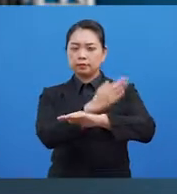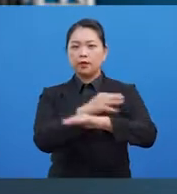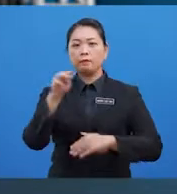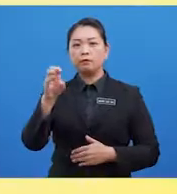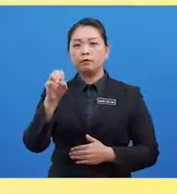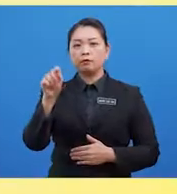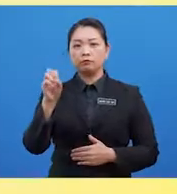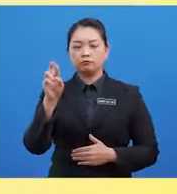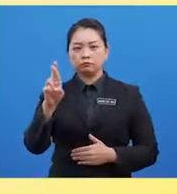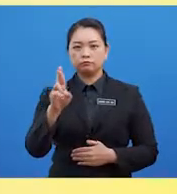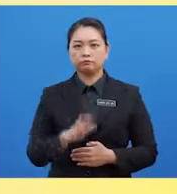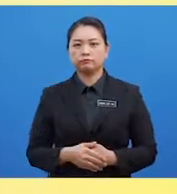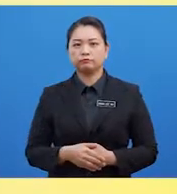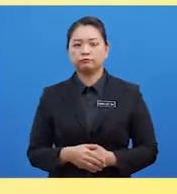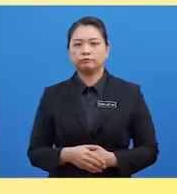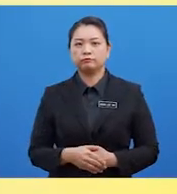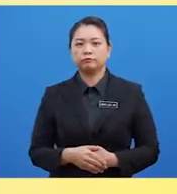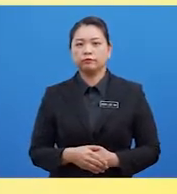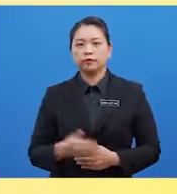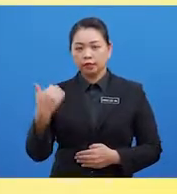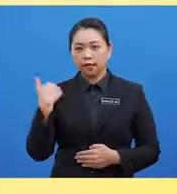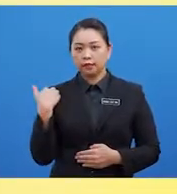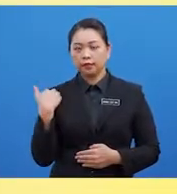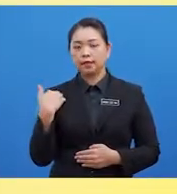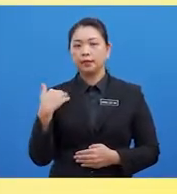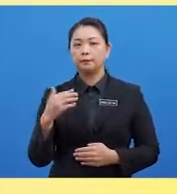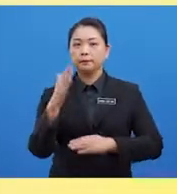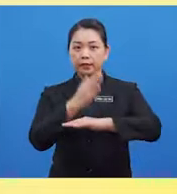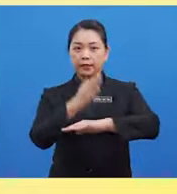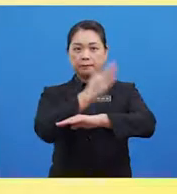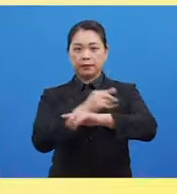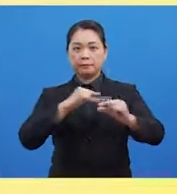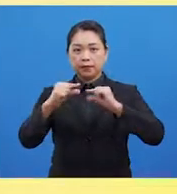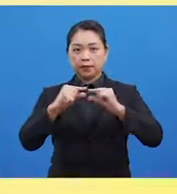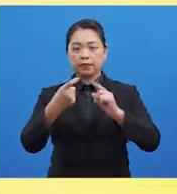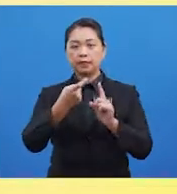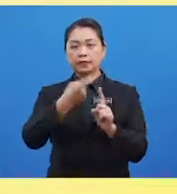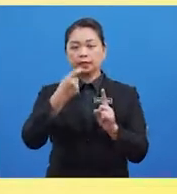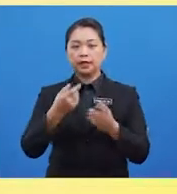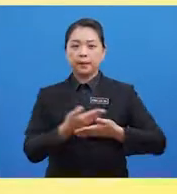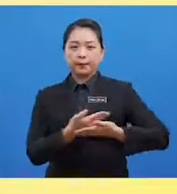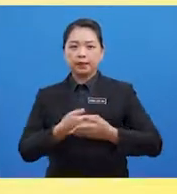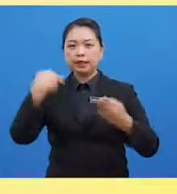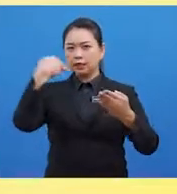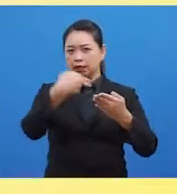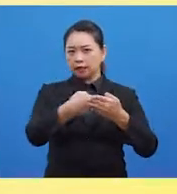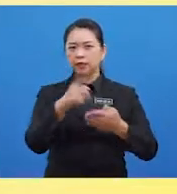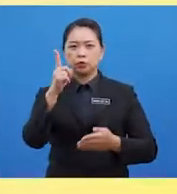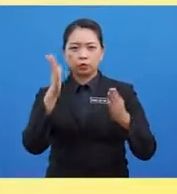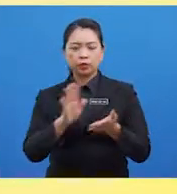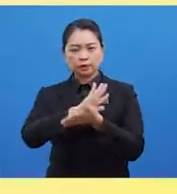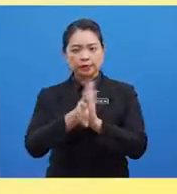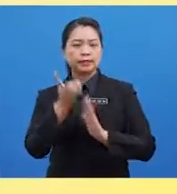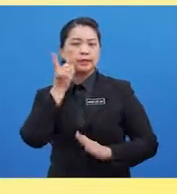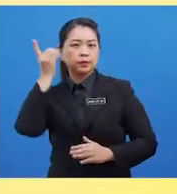-pelajar sekalian Perkembangan motor merupakan Perkembangan pergerakan dari bayi Hingga seseorang itu menjadi dewasa